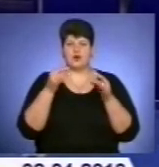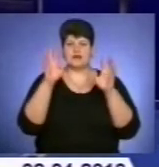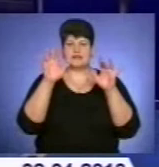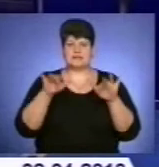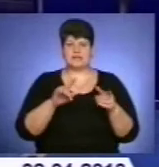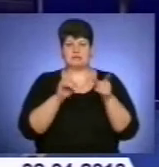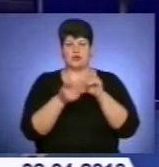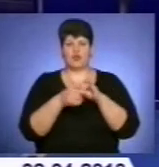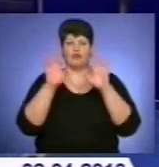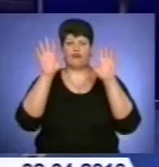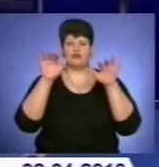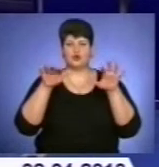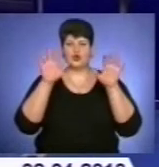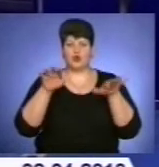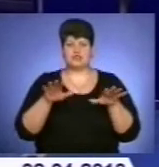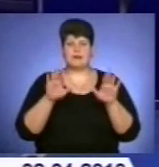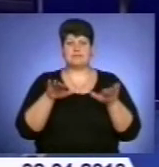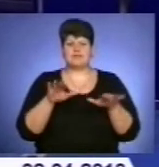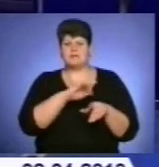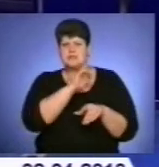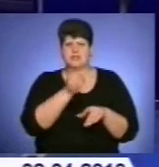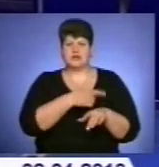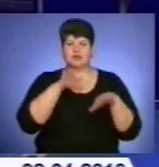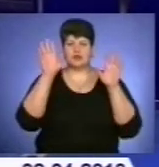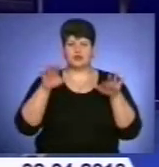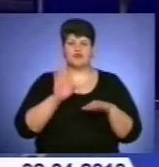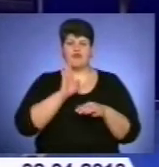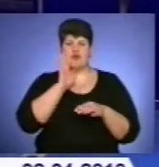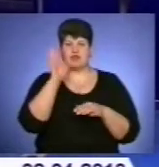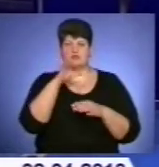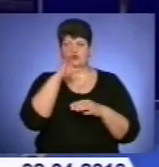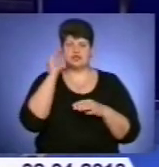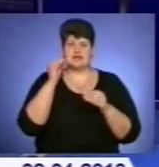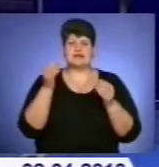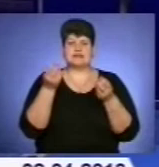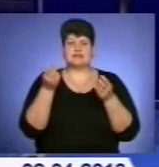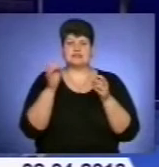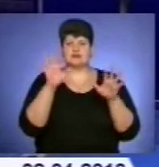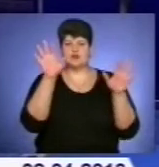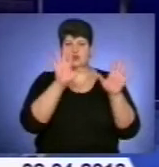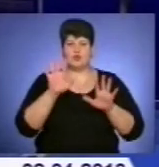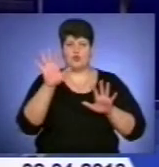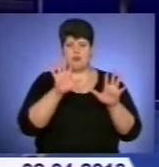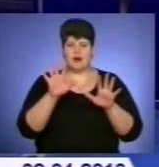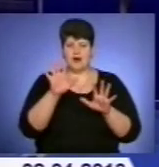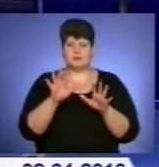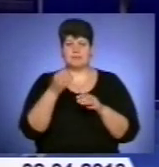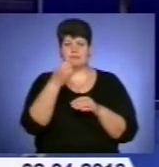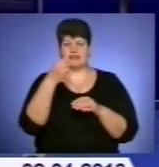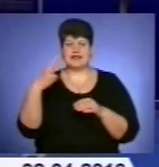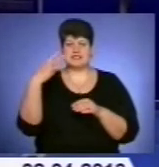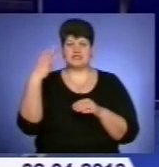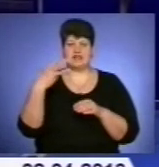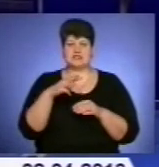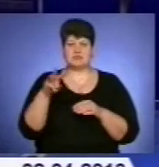з переходом в дощ. Місцями сильний дощ, вночі та вранці слабкий туман, вранці та в день пориви східного вітру 15-20